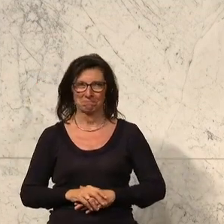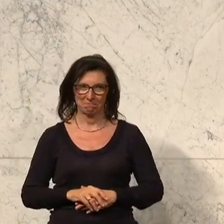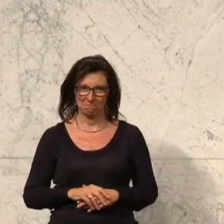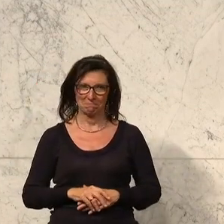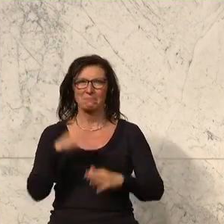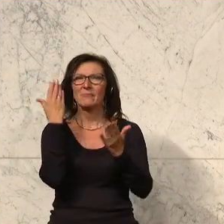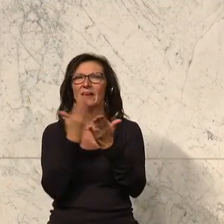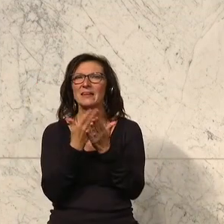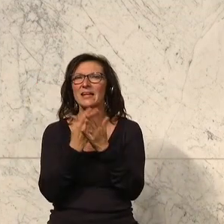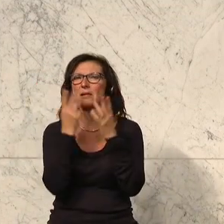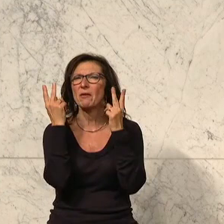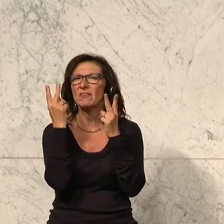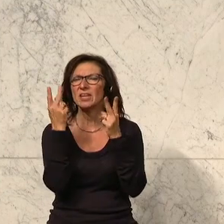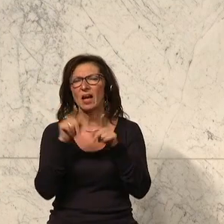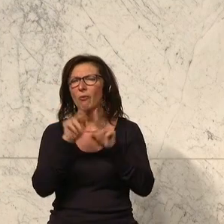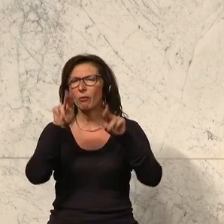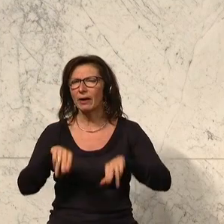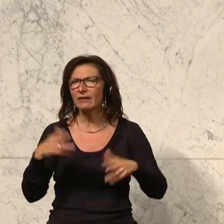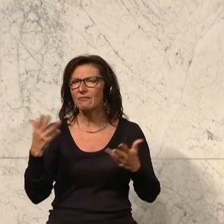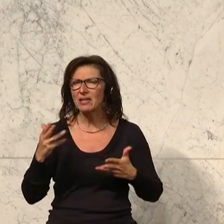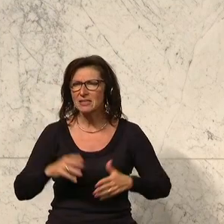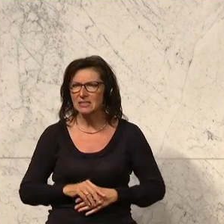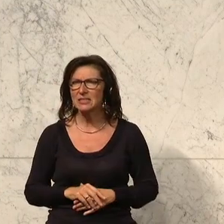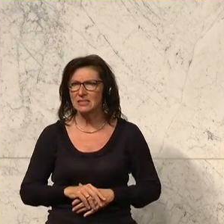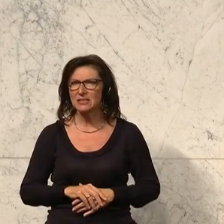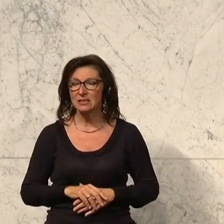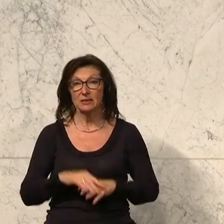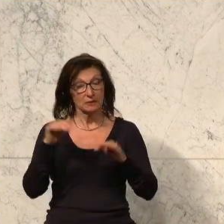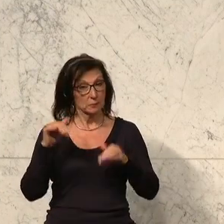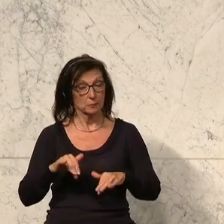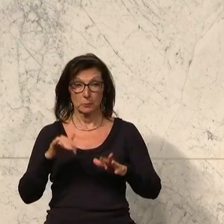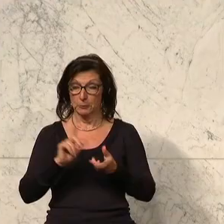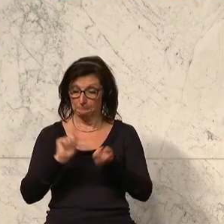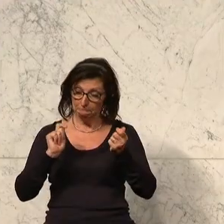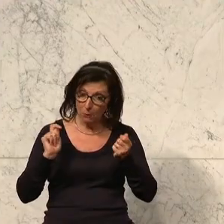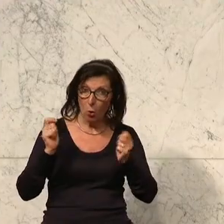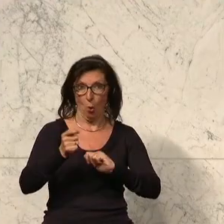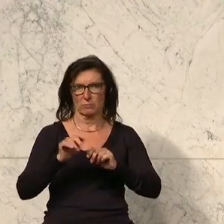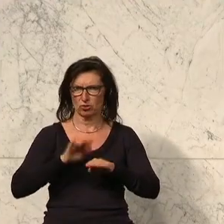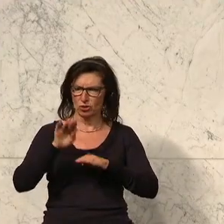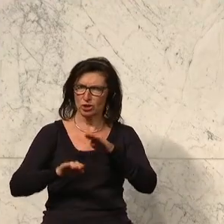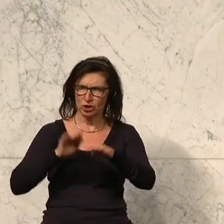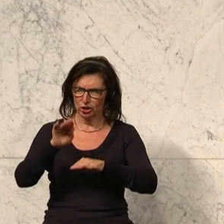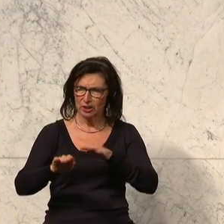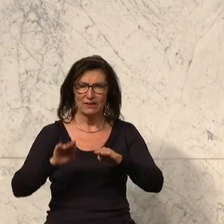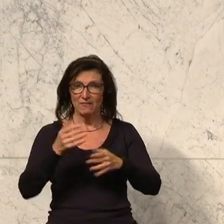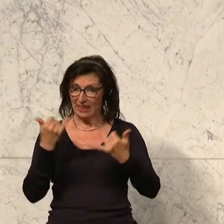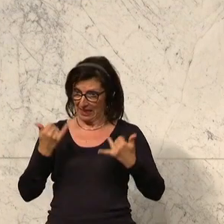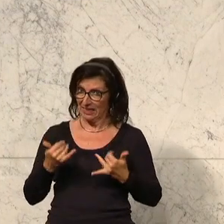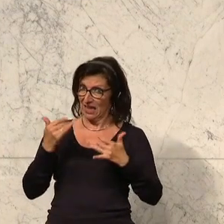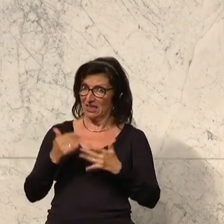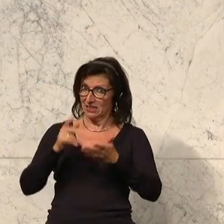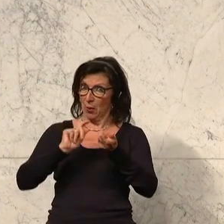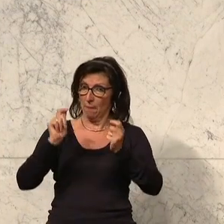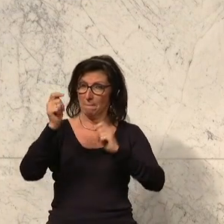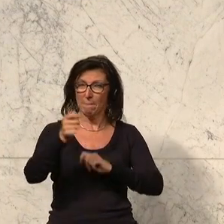Deswegen ist es wichtig und richtig, dass wir hier auch Schritte setzen. Und wenn wir hier Schritte setzen, dann möchte ich noch auf eines